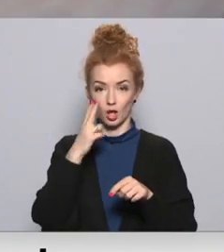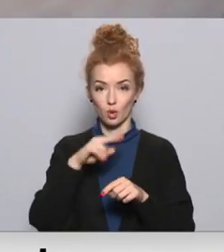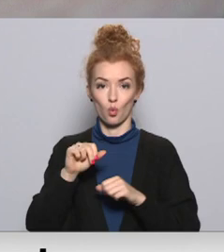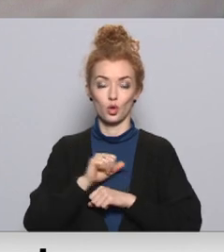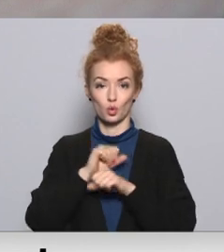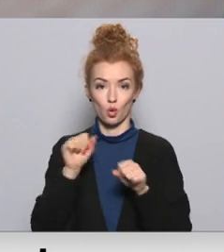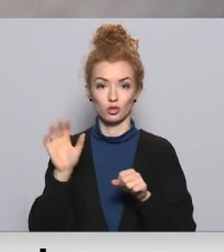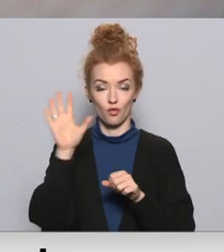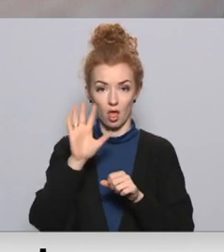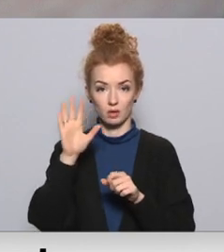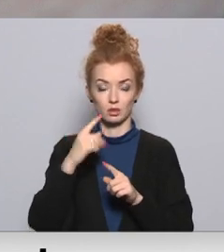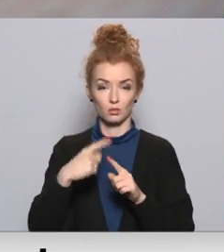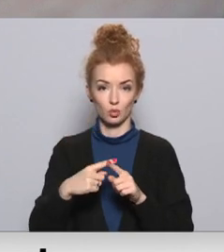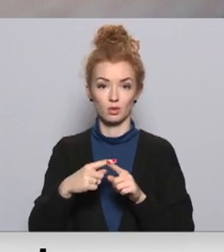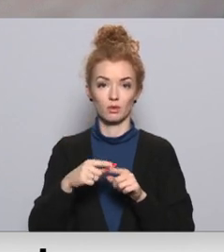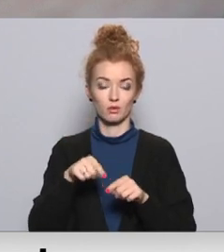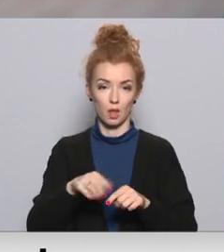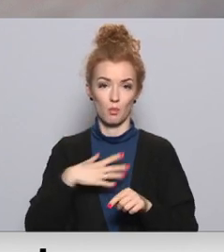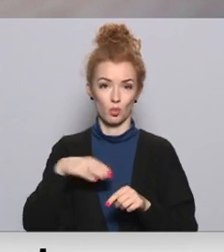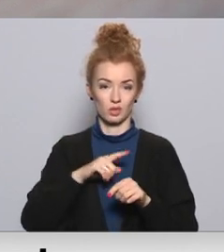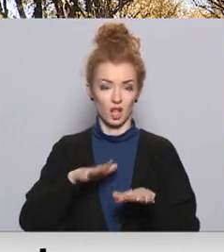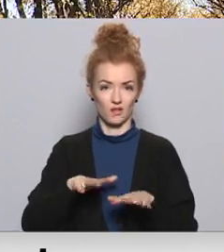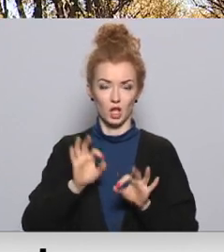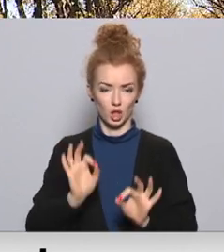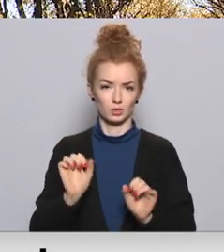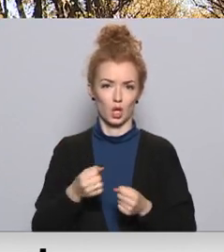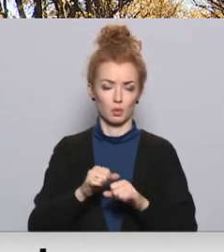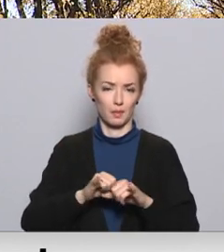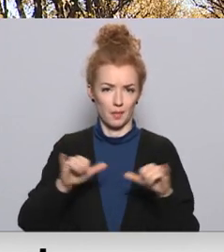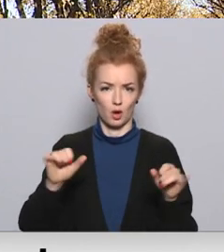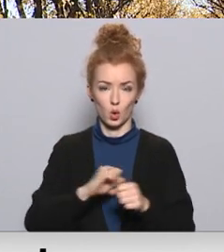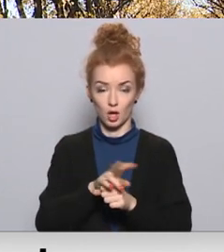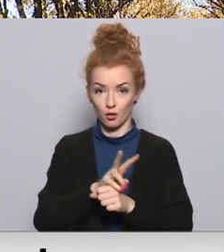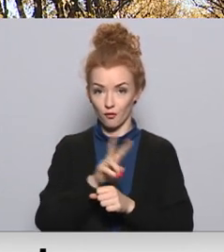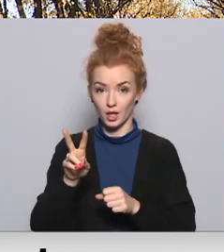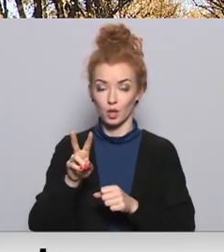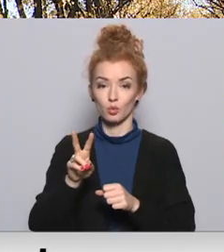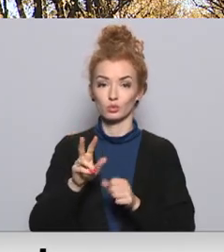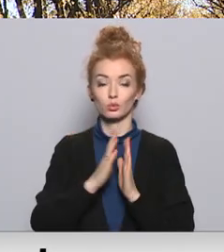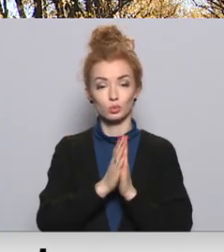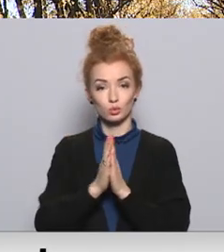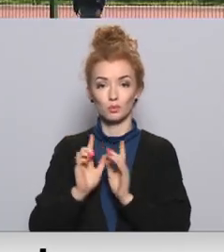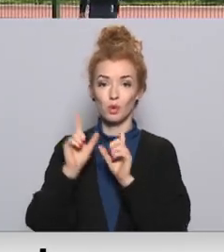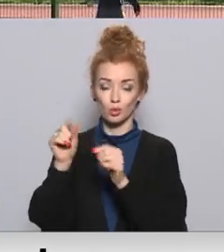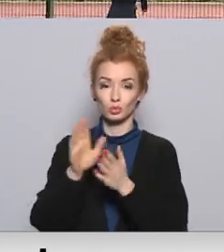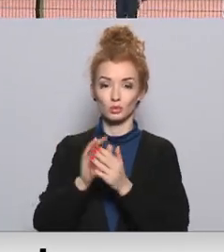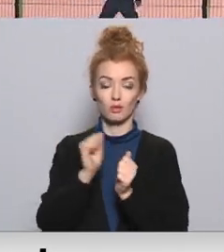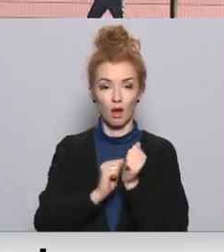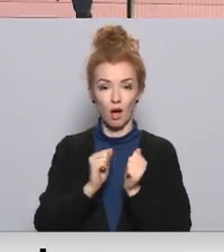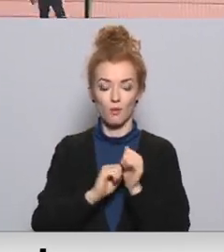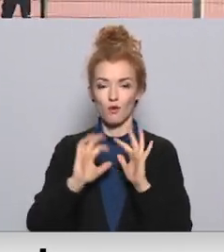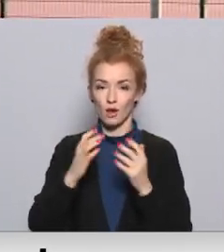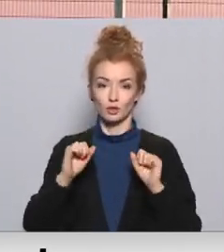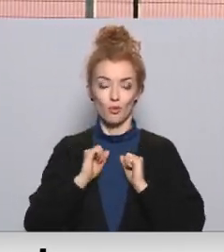kur covid izplatās ļoti ātri un daudz. Ārsteicina brīvlaiku baudīt dodoties dabā vai sportojot.